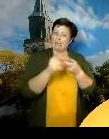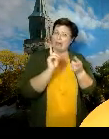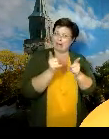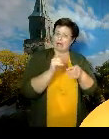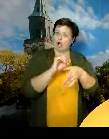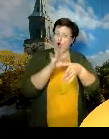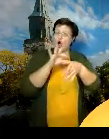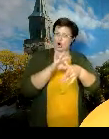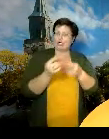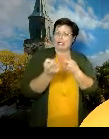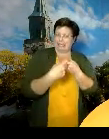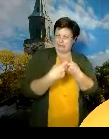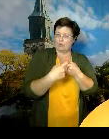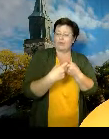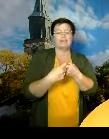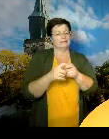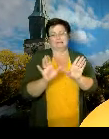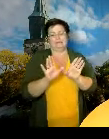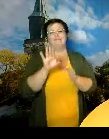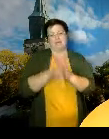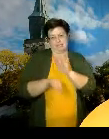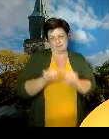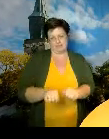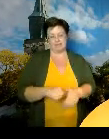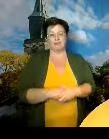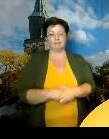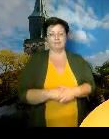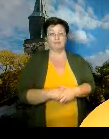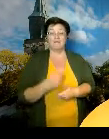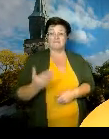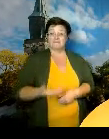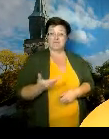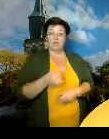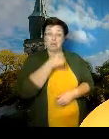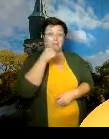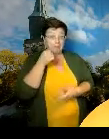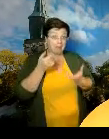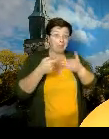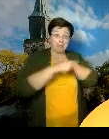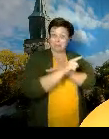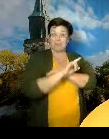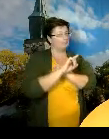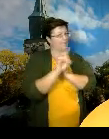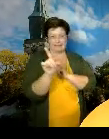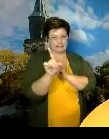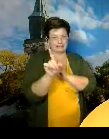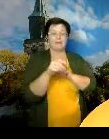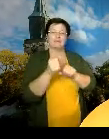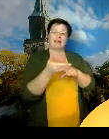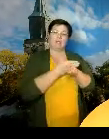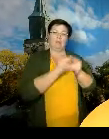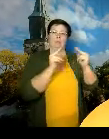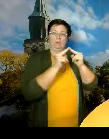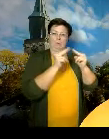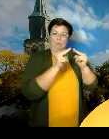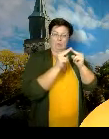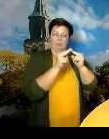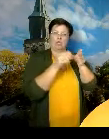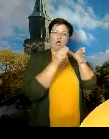Vierailuista pitää sopia etukäteen joko siellä asumispalveluyksikössä tai sairaalan aulahenkilön tai